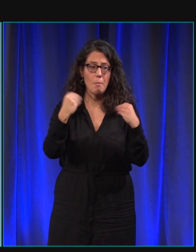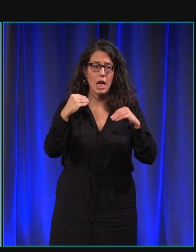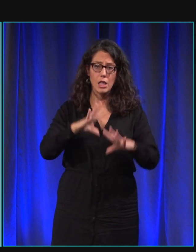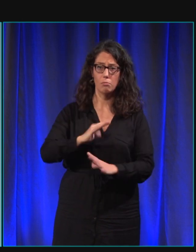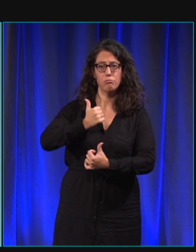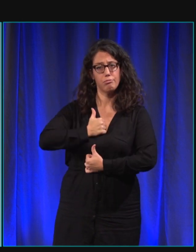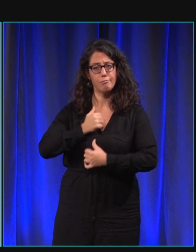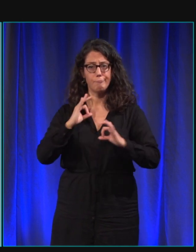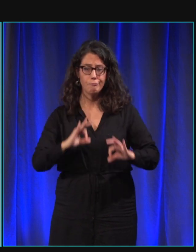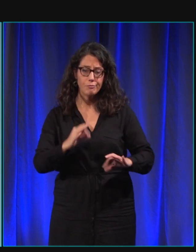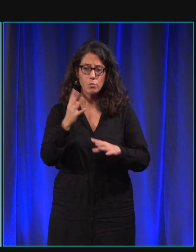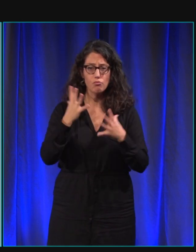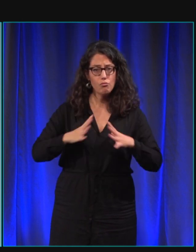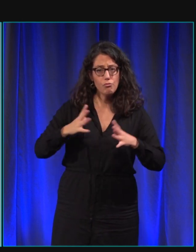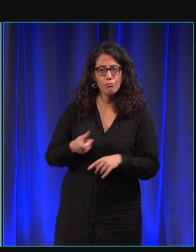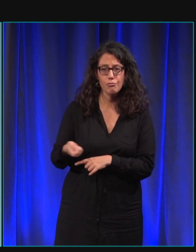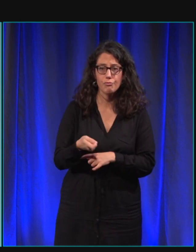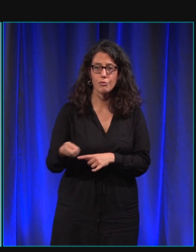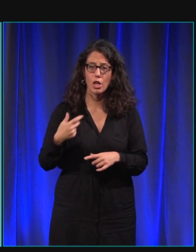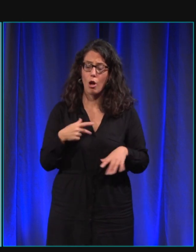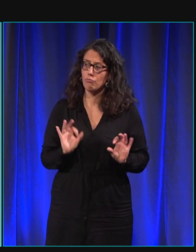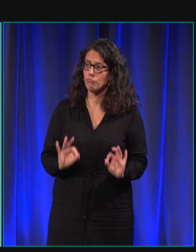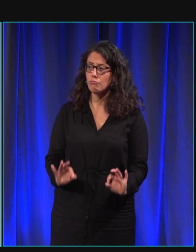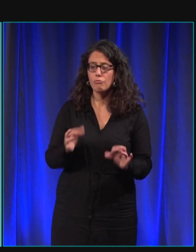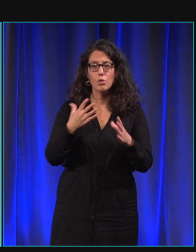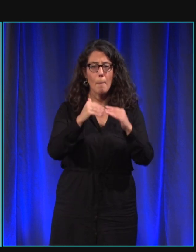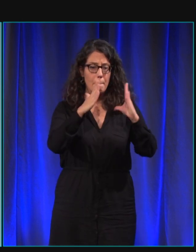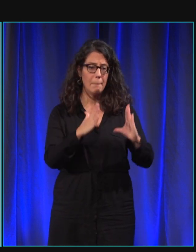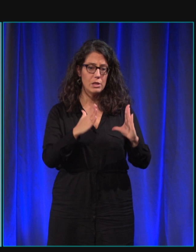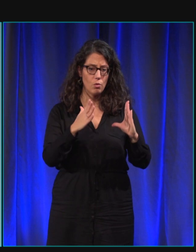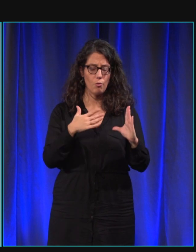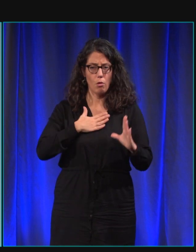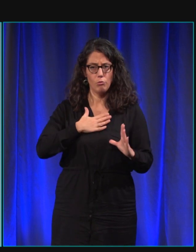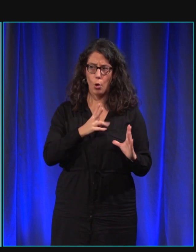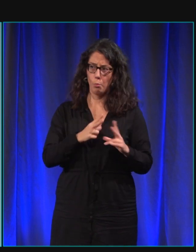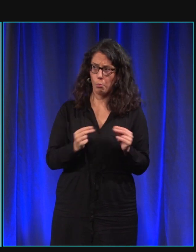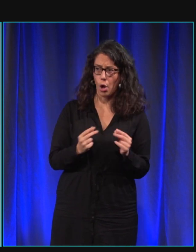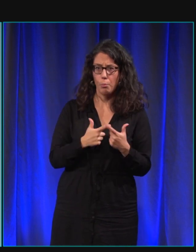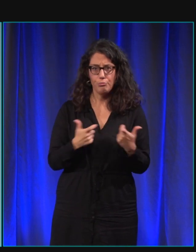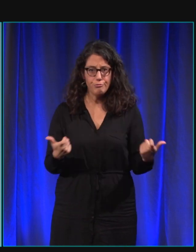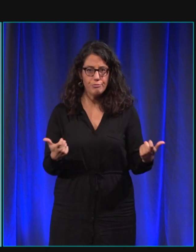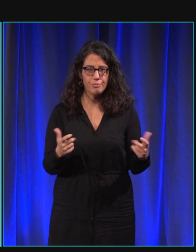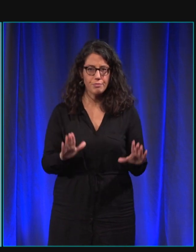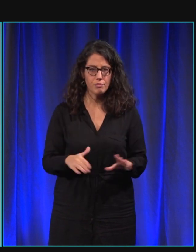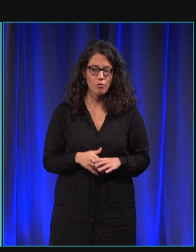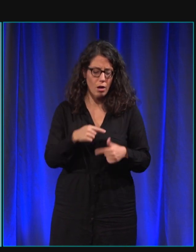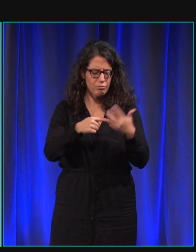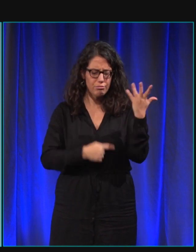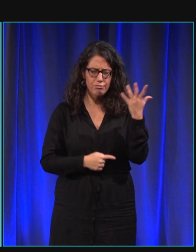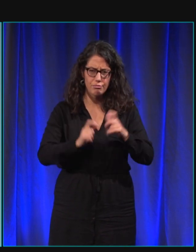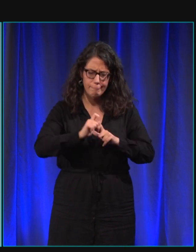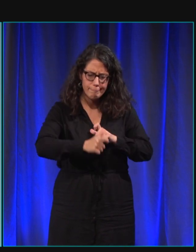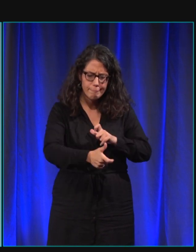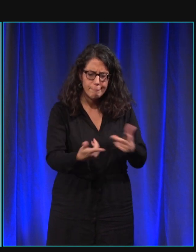à aller en balade, à bien se tenir dans une maison, à apprendre la propreté par exemple. Donc, ça va être tout ce cursus-là.